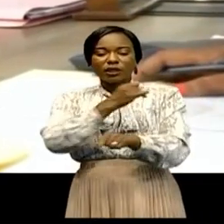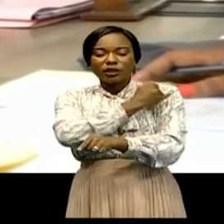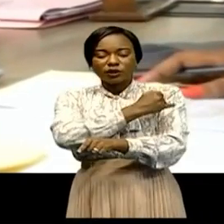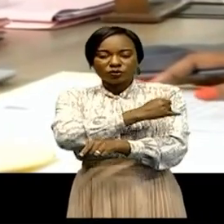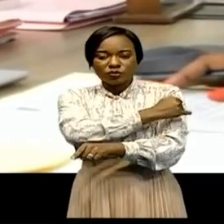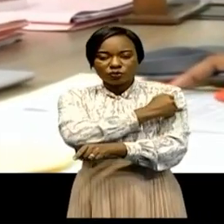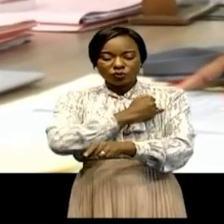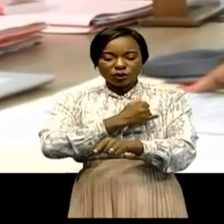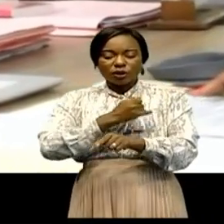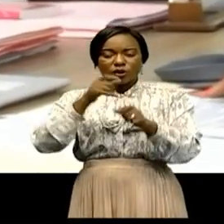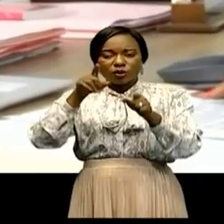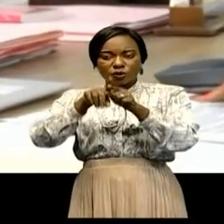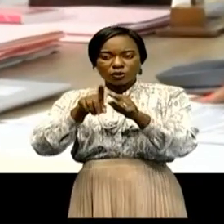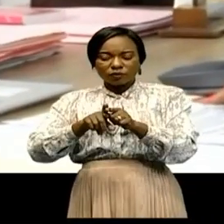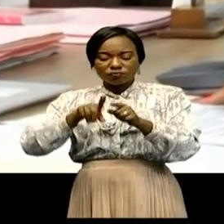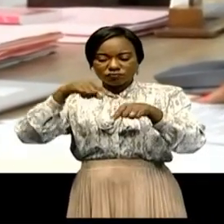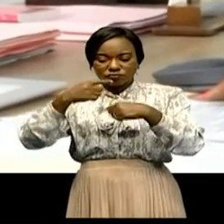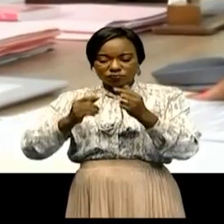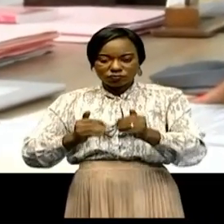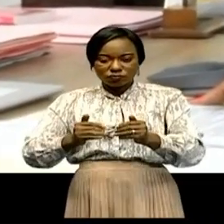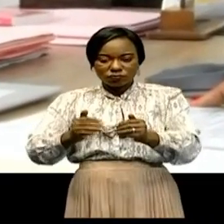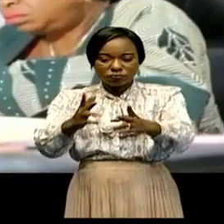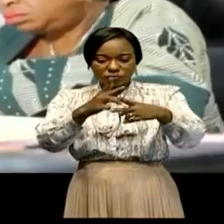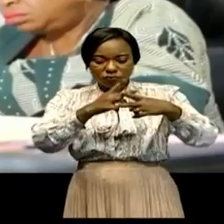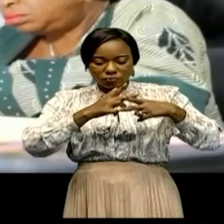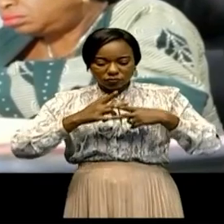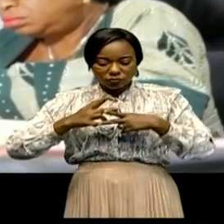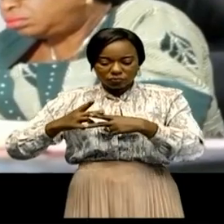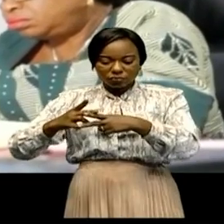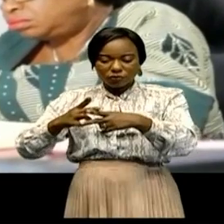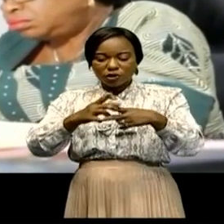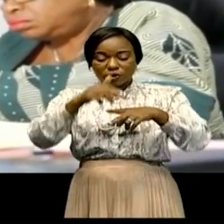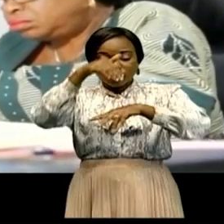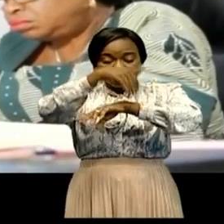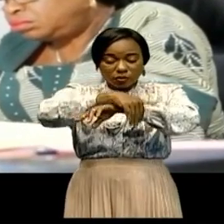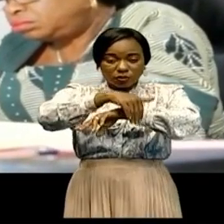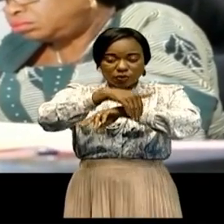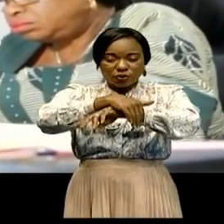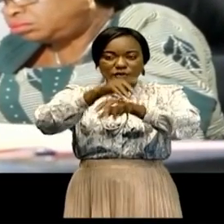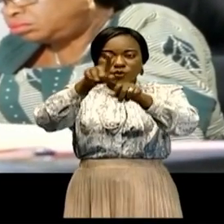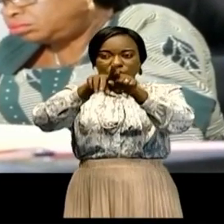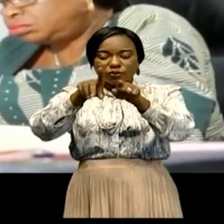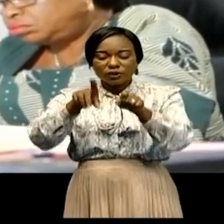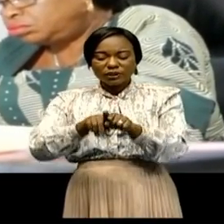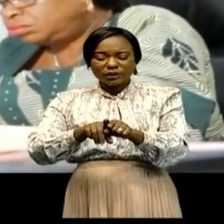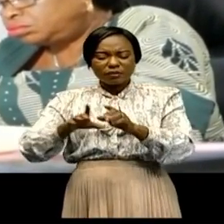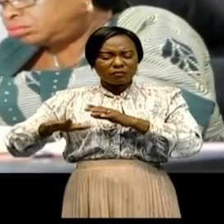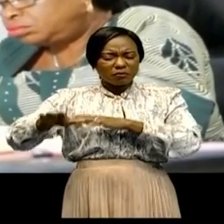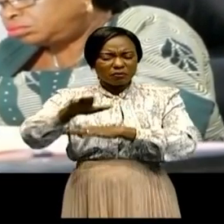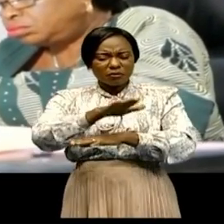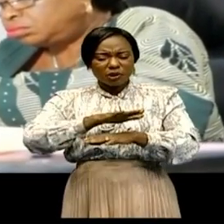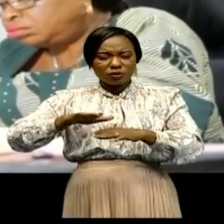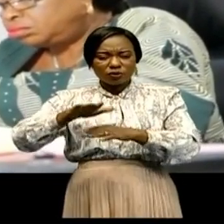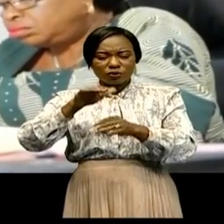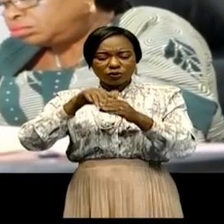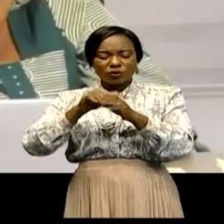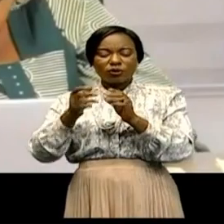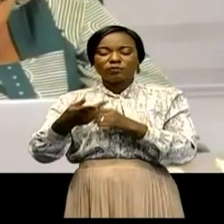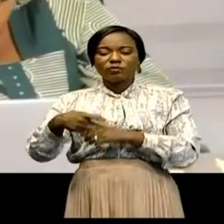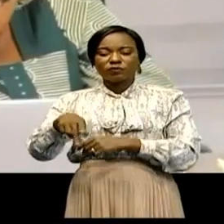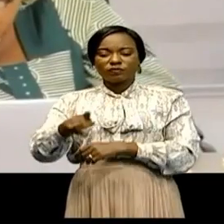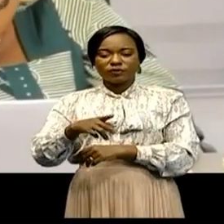intensifié les opérations de patrouille de combat, de liaison diurne et nocturne sur tous les axes de la province.